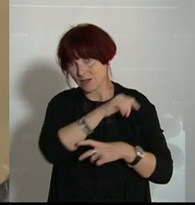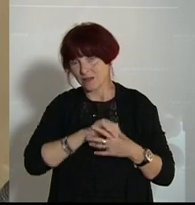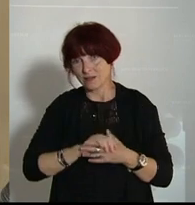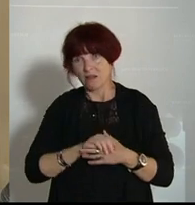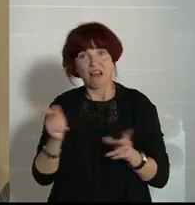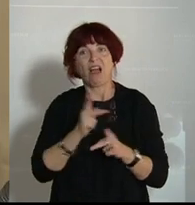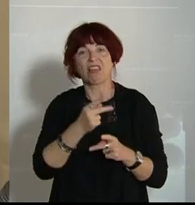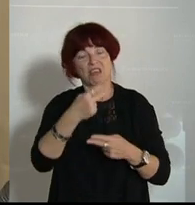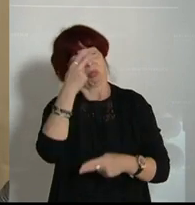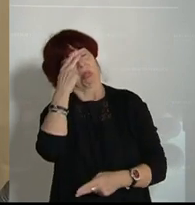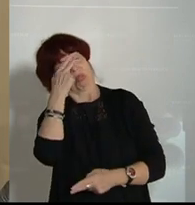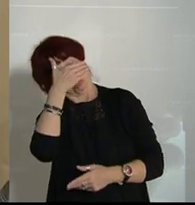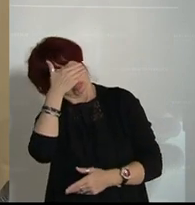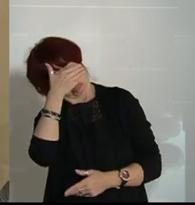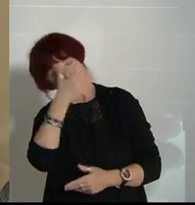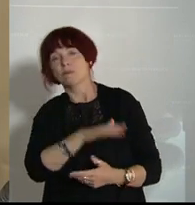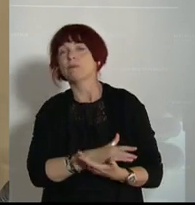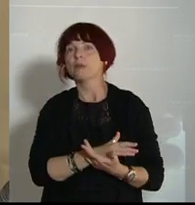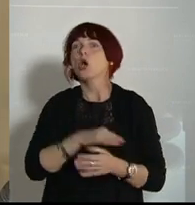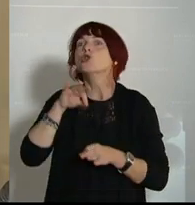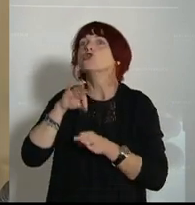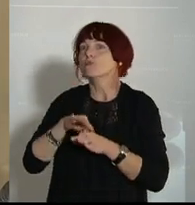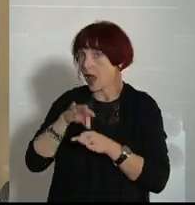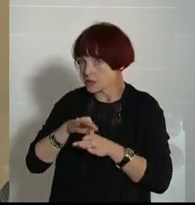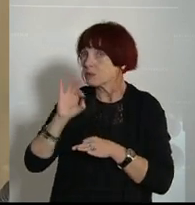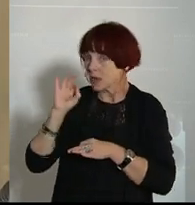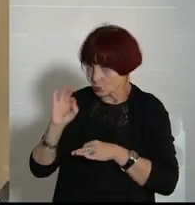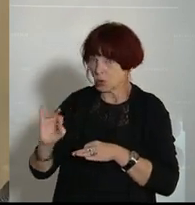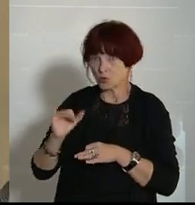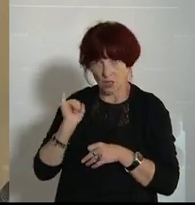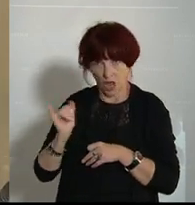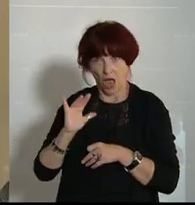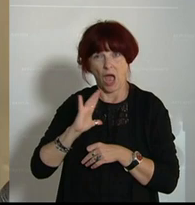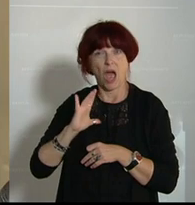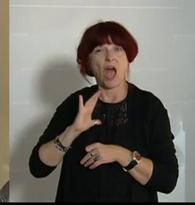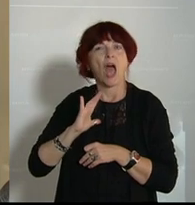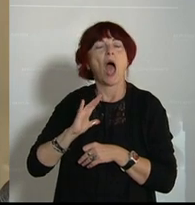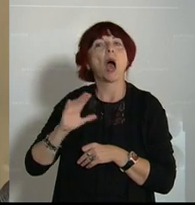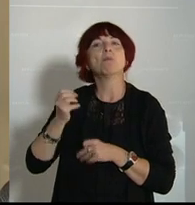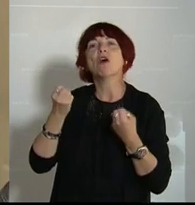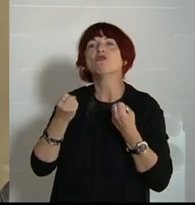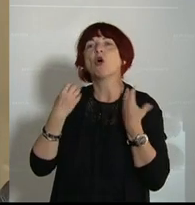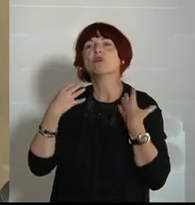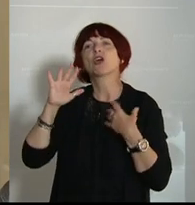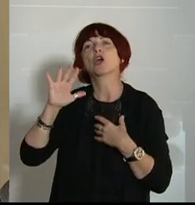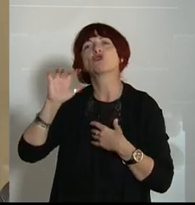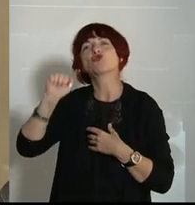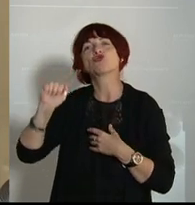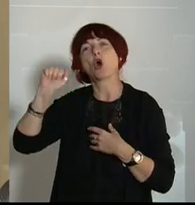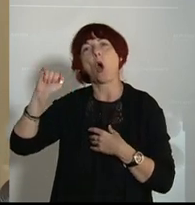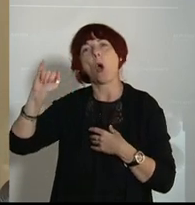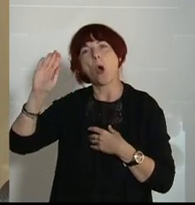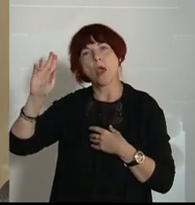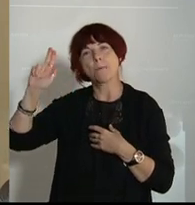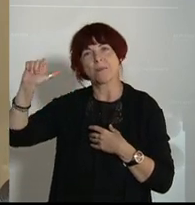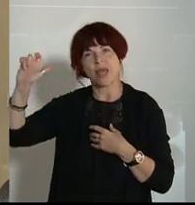Sparsamkeit ist eine Tugend, ohne Frage. Aber ich möchte Wolfgang Schäuble zitieren, der ja, glaube ich, der ÖVP sehr nahe steht, der